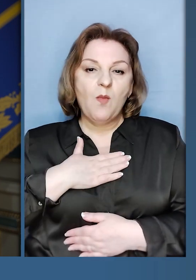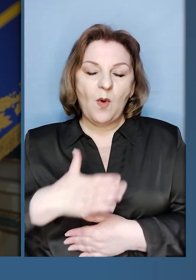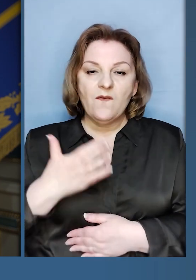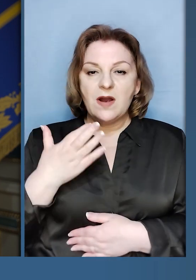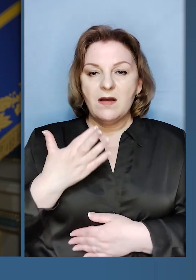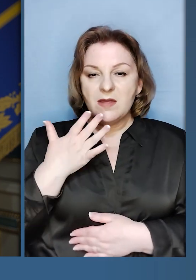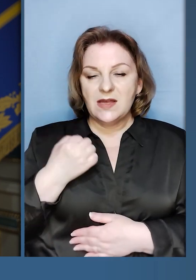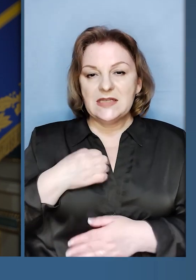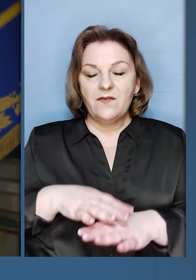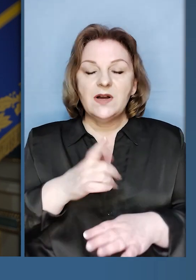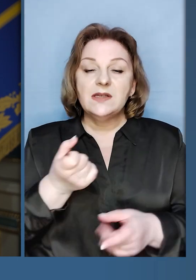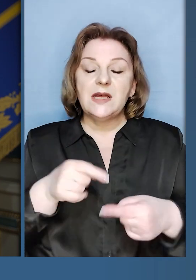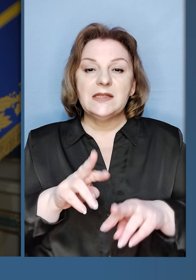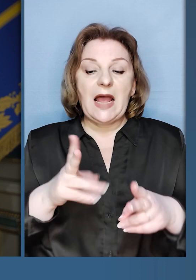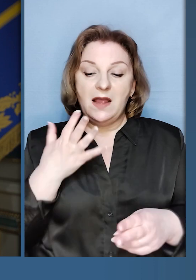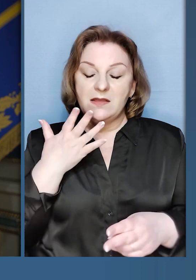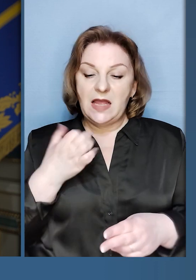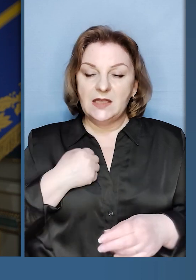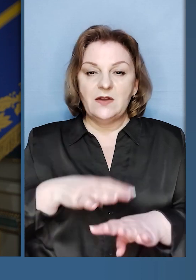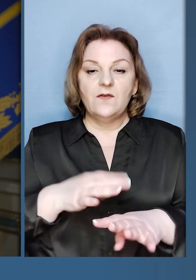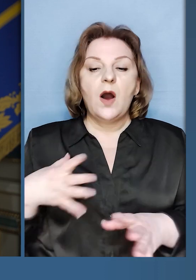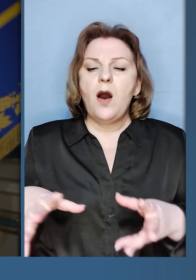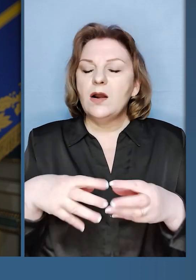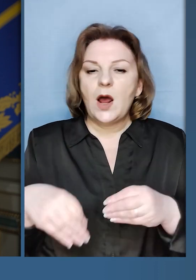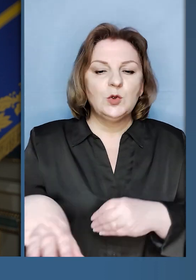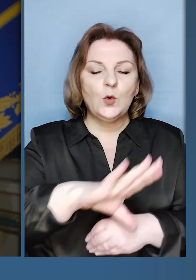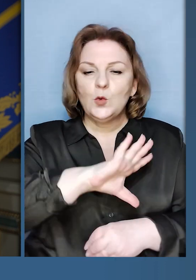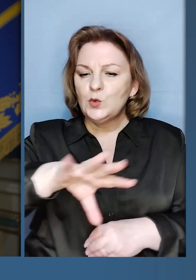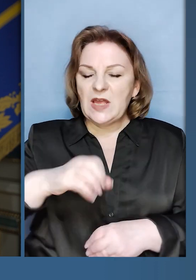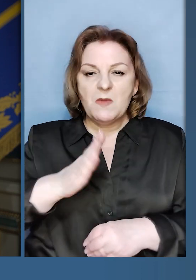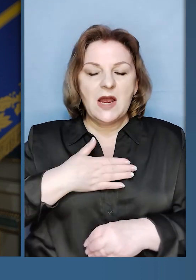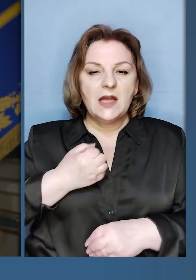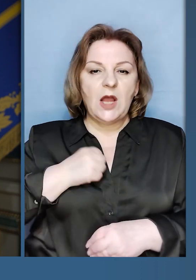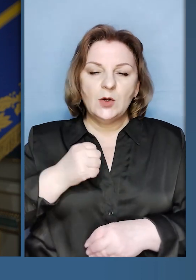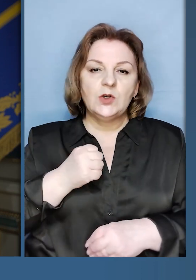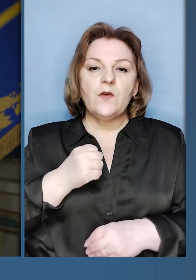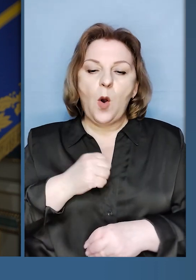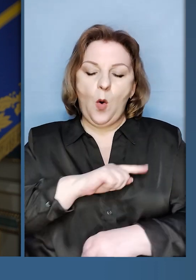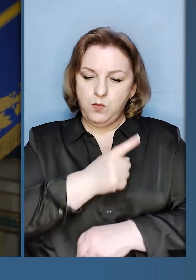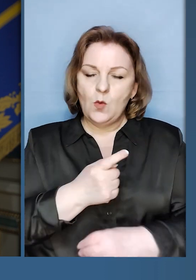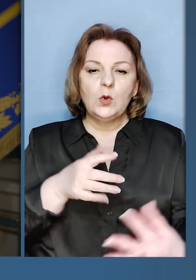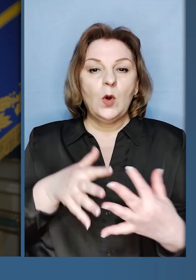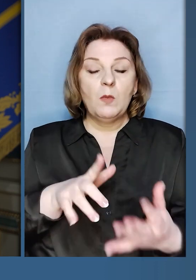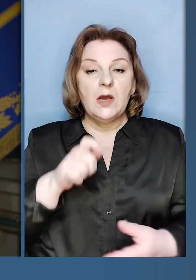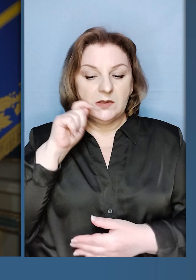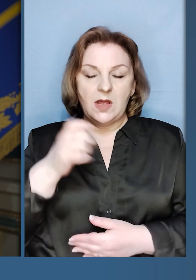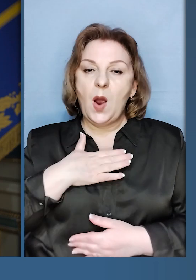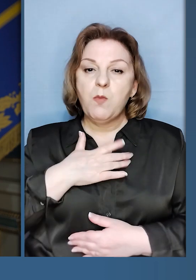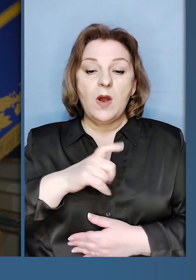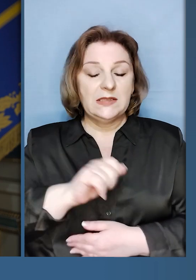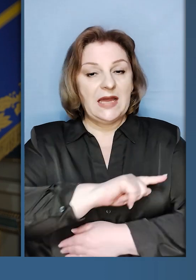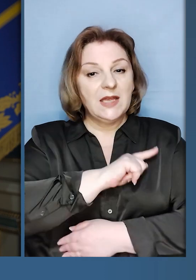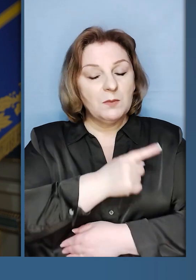подякуємо нацгвардійцям за те, як нацгвардія разом з усіма нашими воїнами потужно б'ється за Україну.